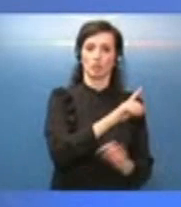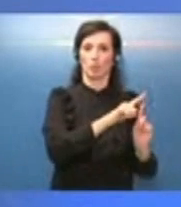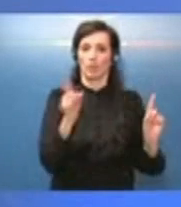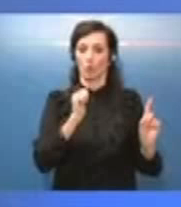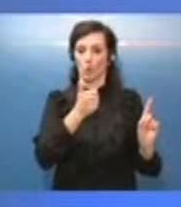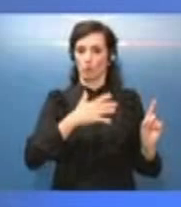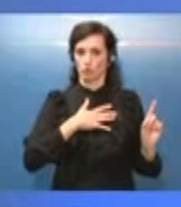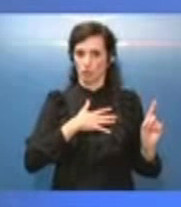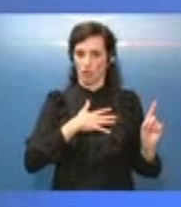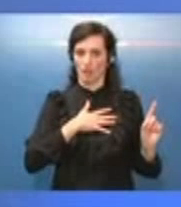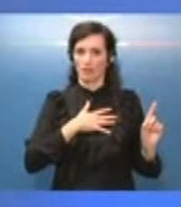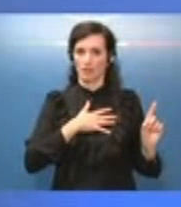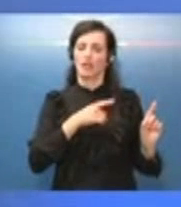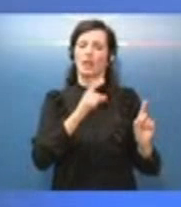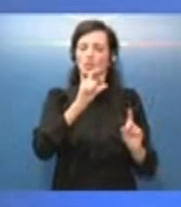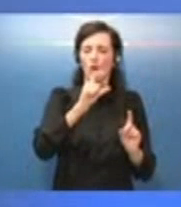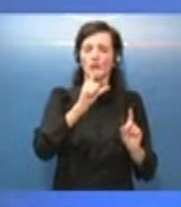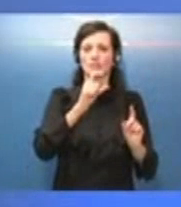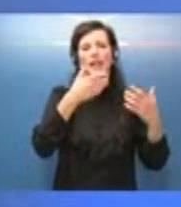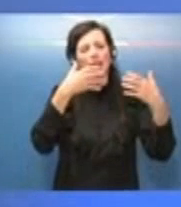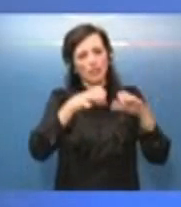terzo della dose che viene utilizzata finora.